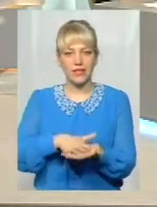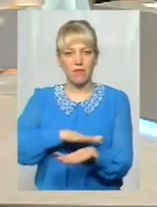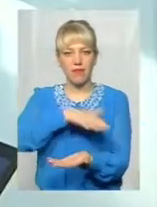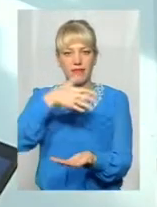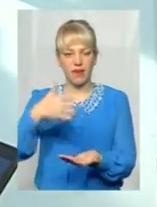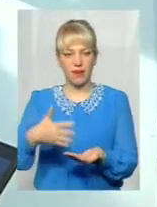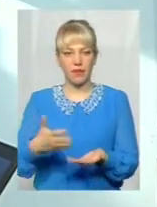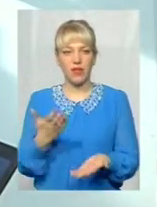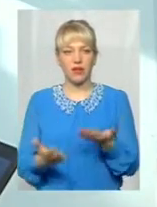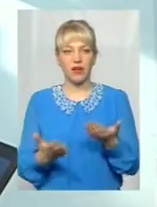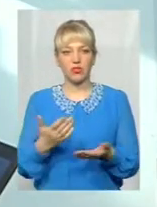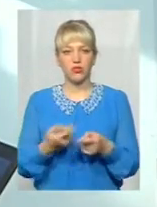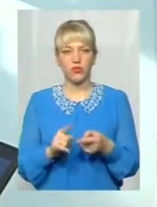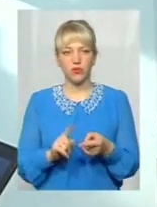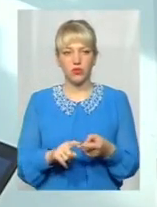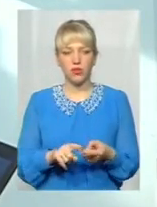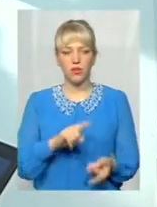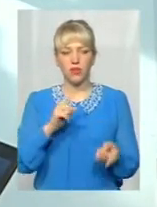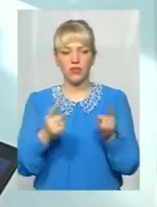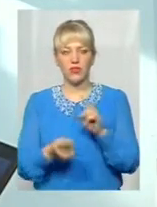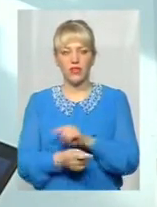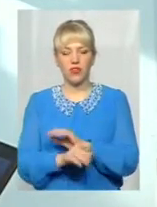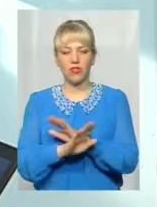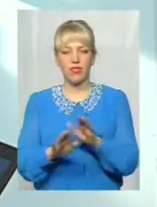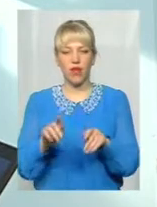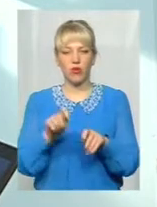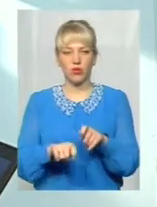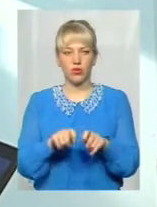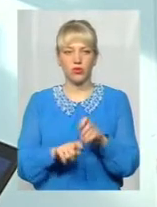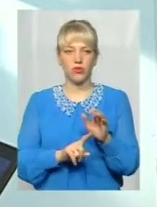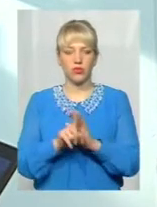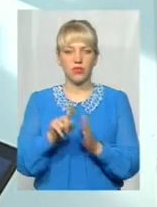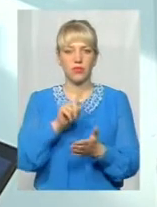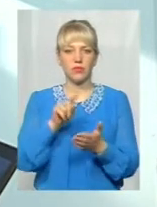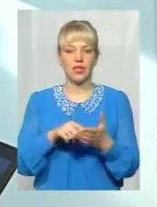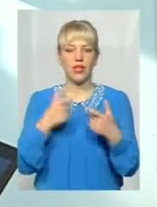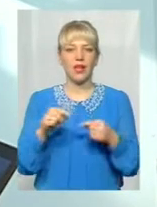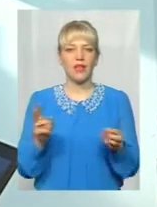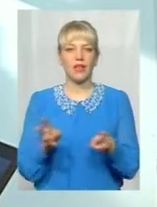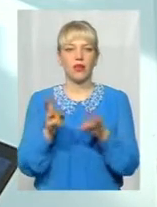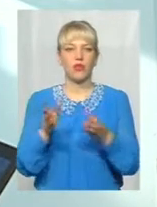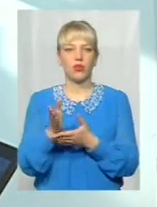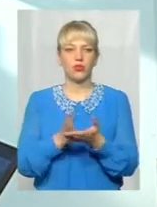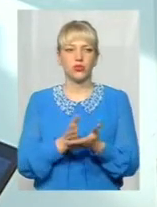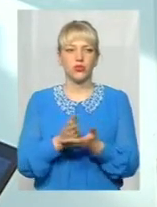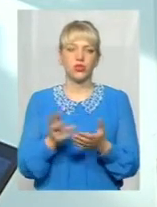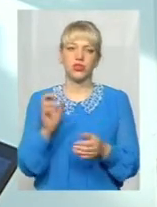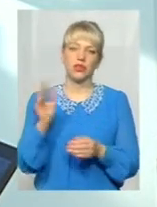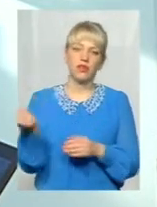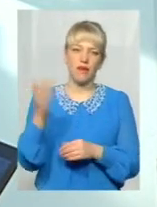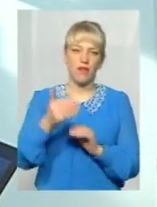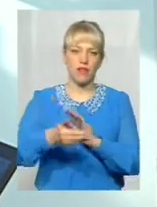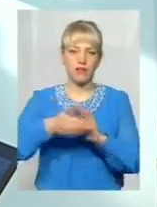Якщо воно вже переростає в неконтрольоване, тоді вже починається питання, а де ті пожежники? Давайте визивати, давайте щось робити і так далі.